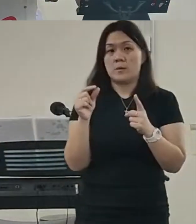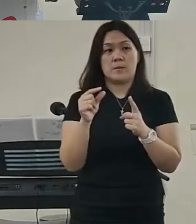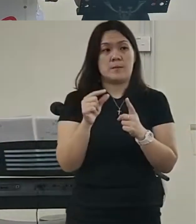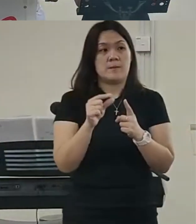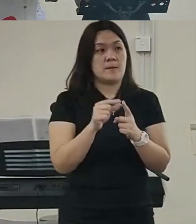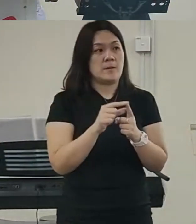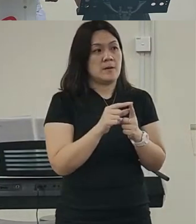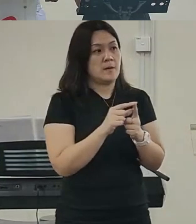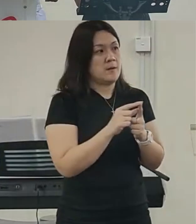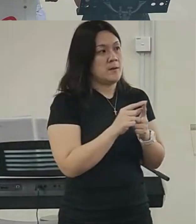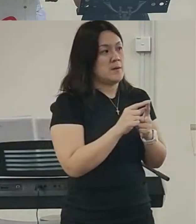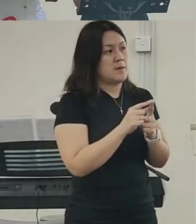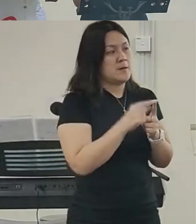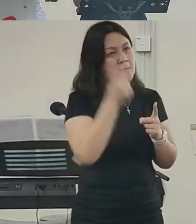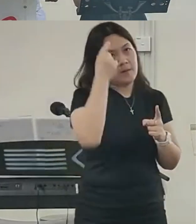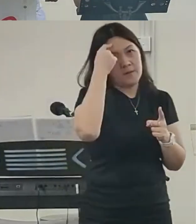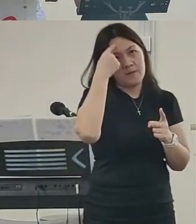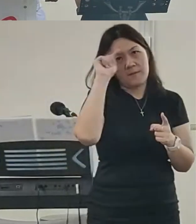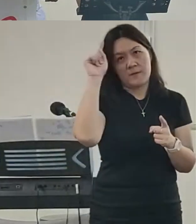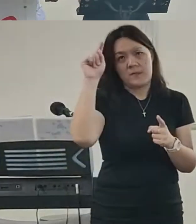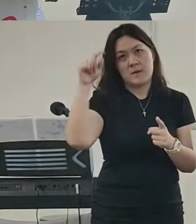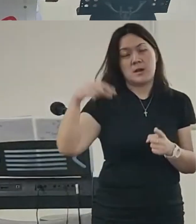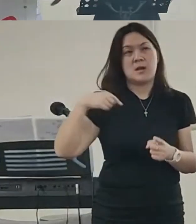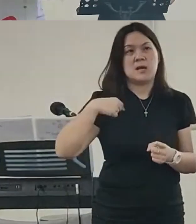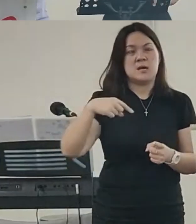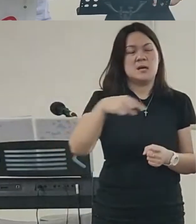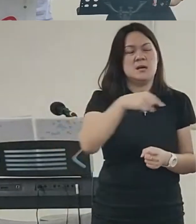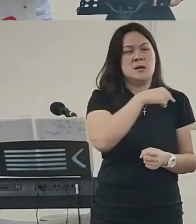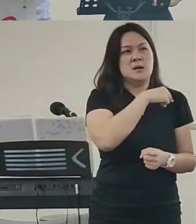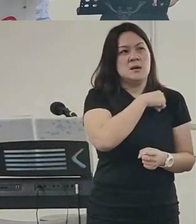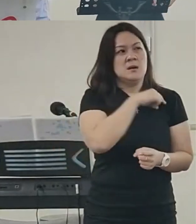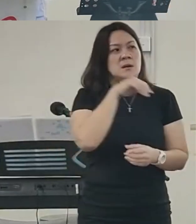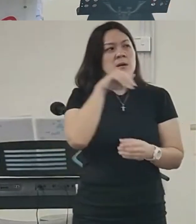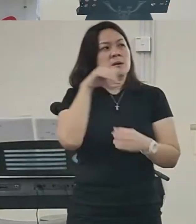那么呢这是给我们国的那一个话语